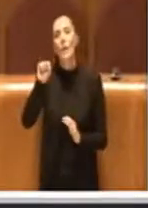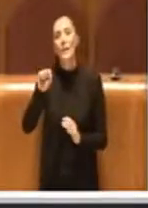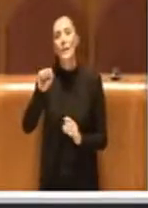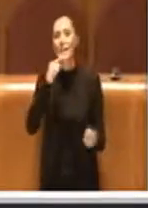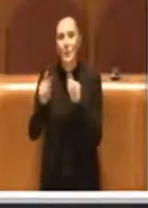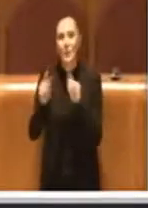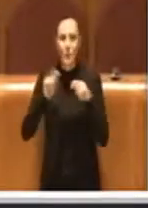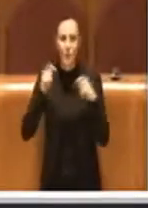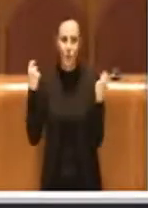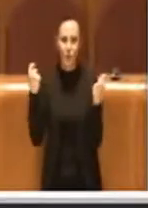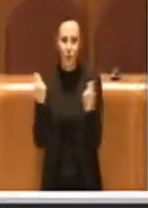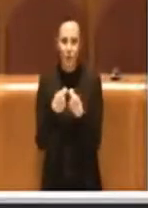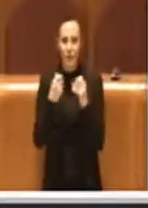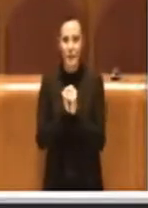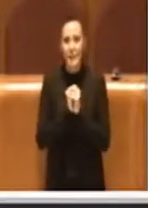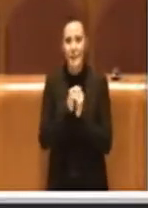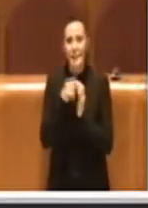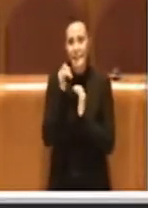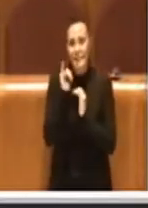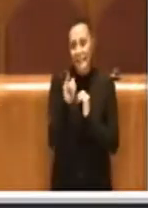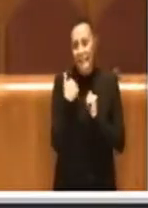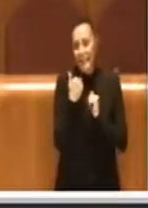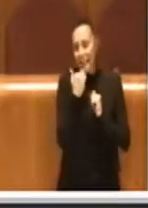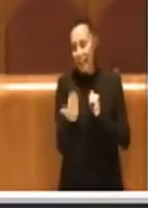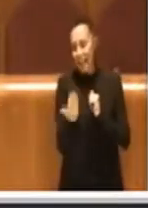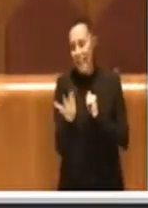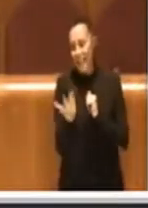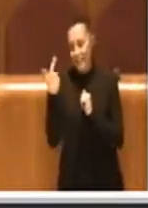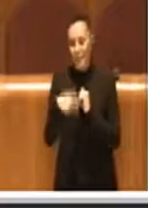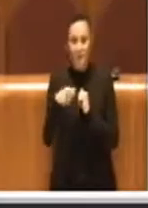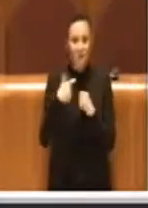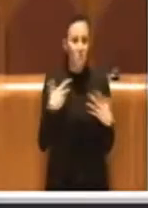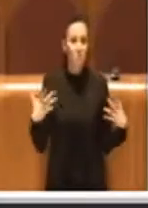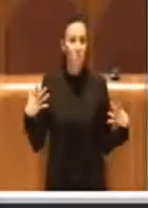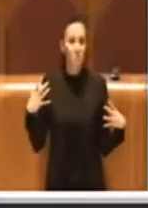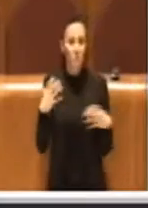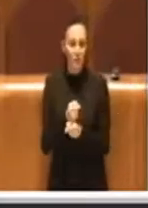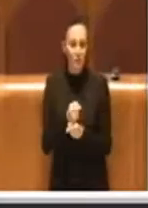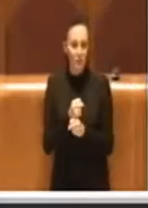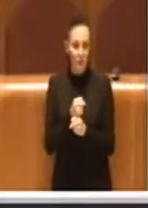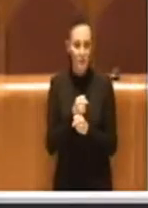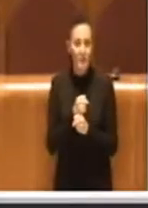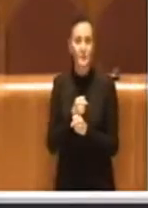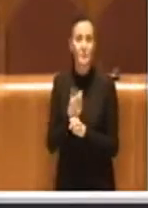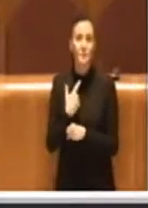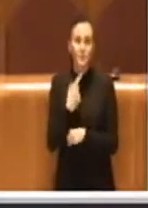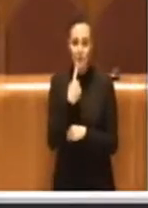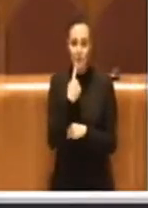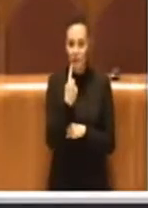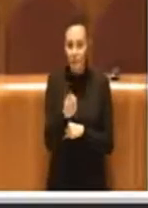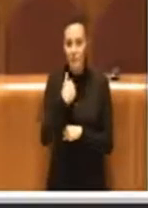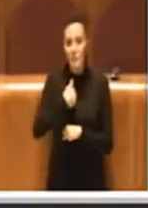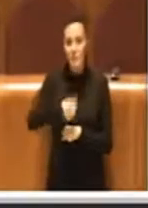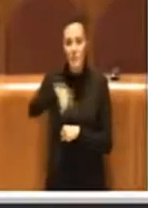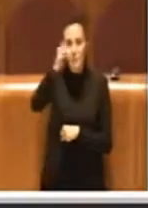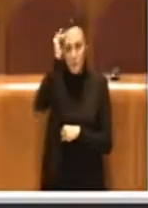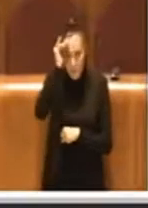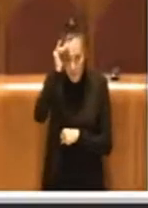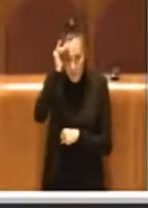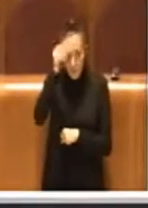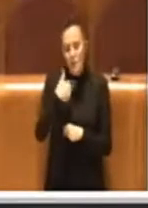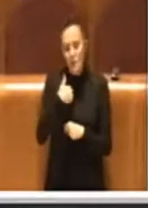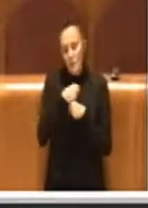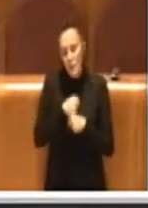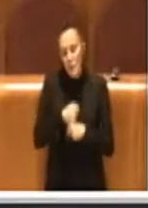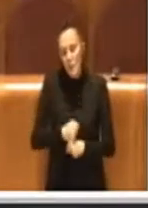Sì, grazie Presidente, intervengo molto brevemente per dire che abbiamo ascoltato con molta